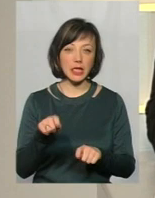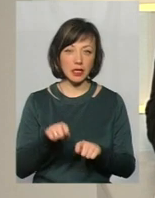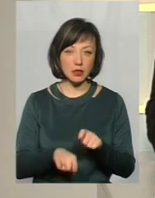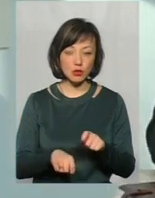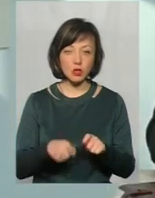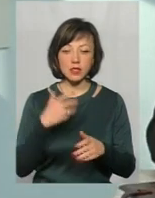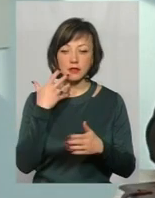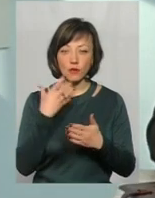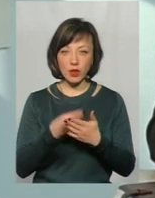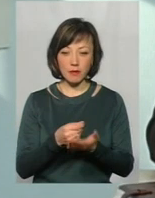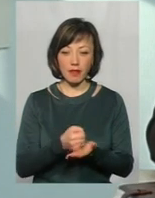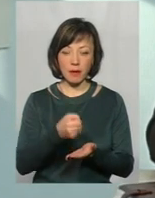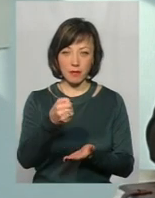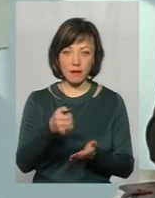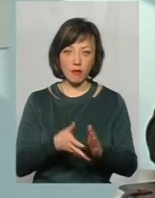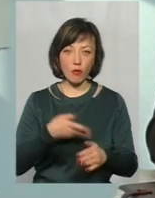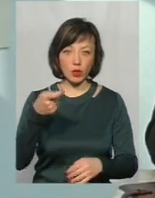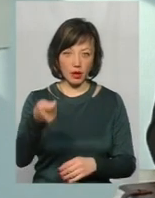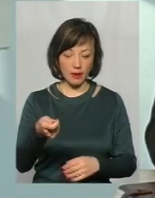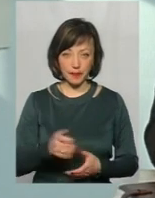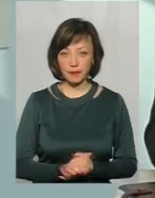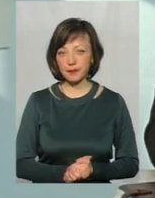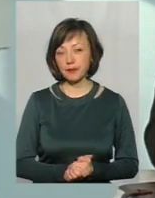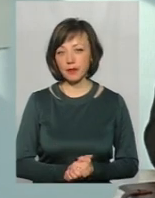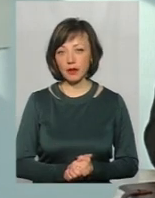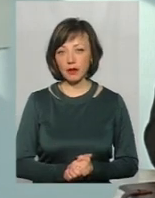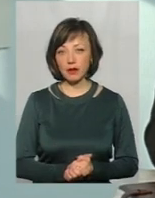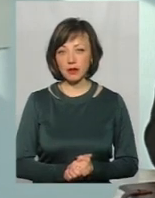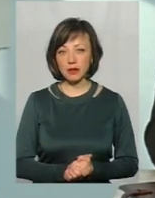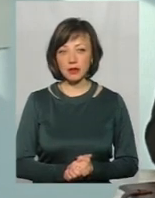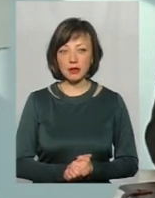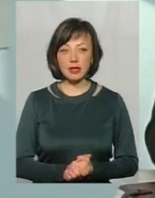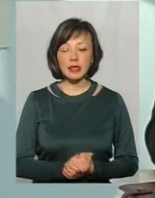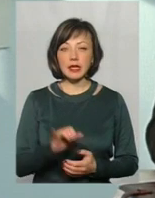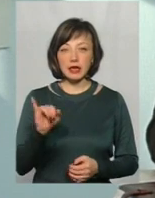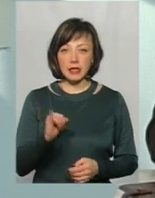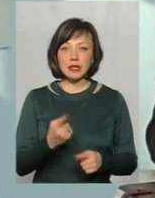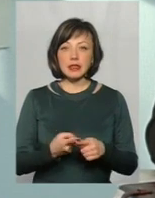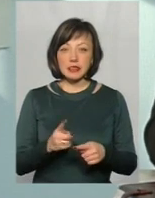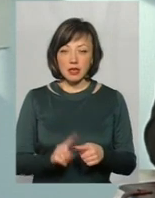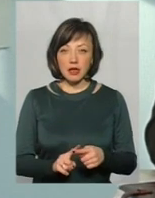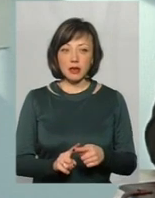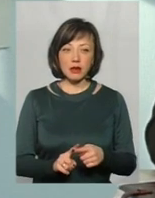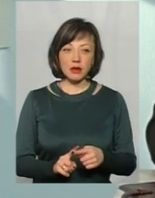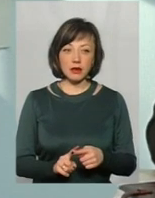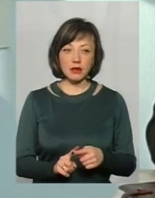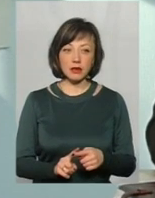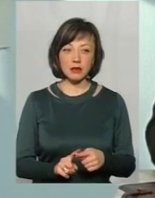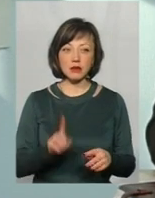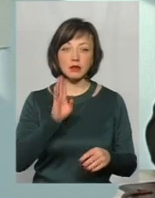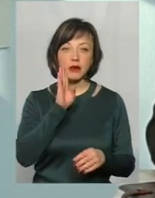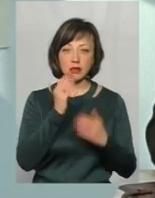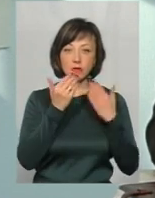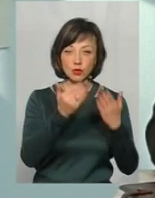своїм, фактично, направленням, поданням. Ось. І це особа, ну, наприклад, зранку вона